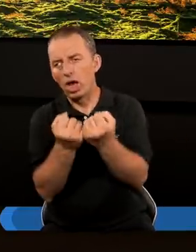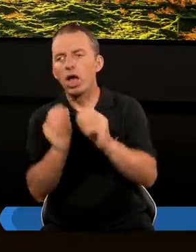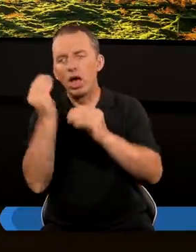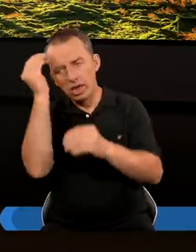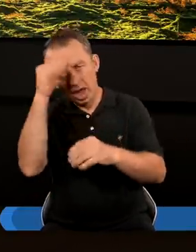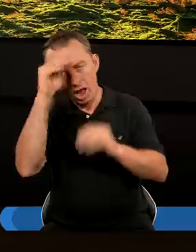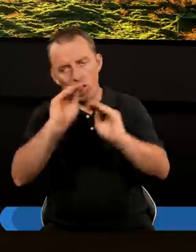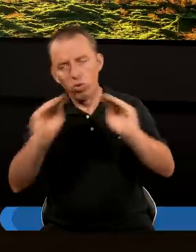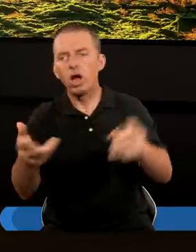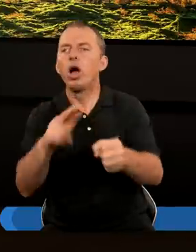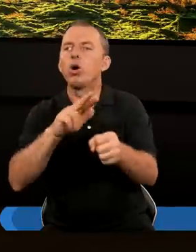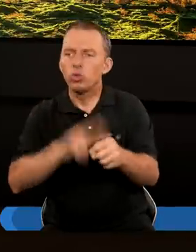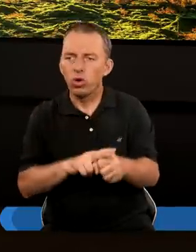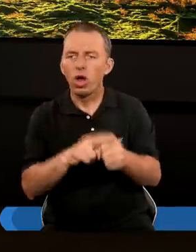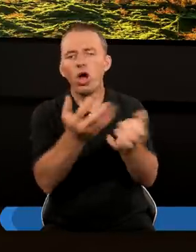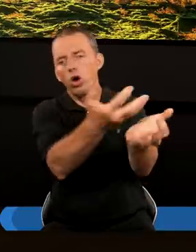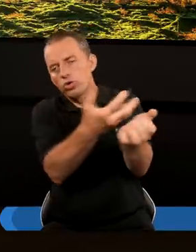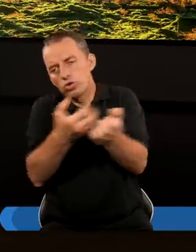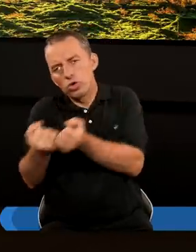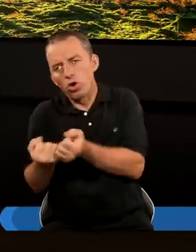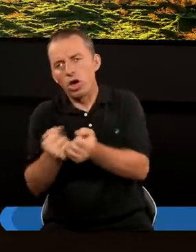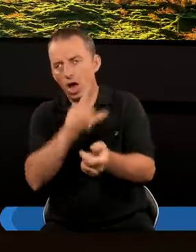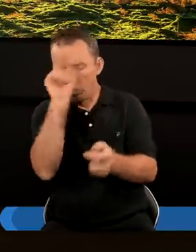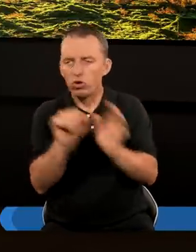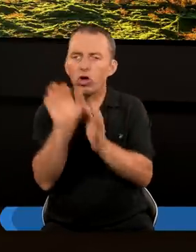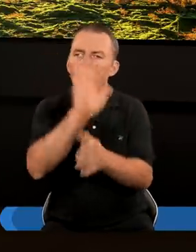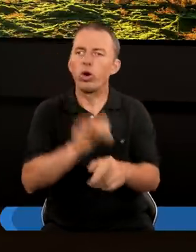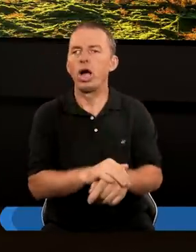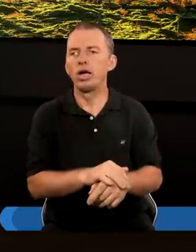nauka Która Odciąga ludzi od Boga